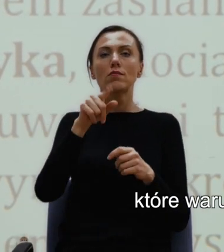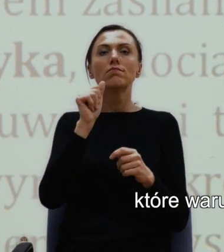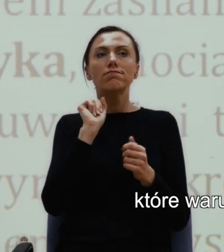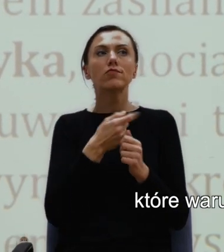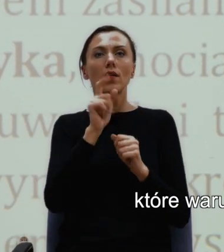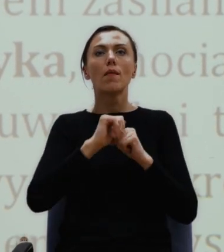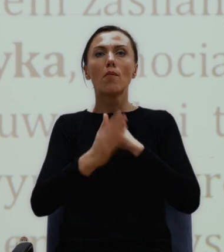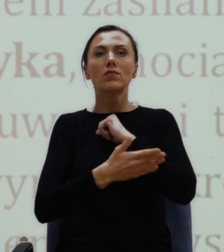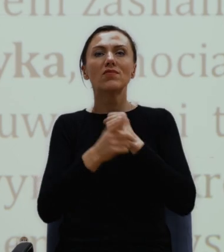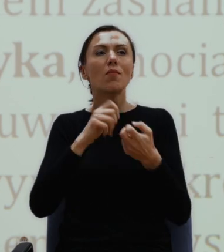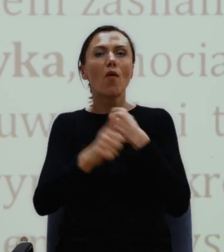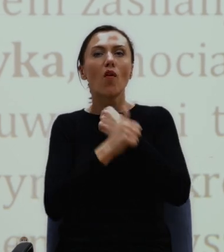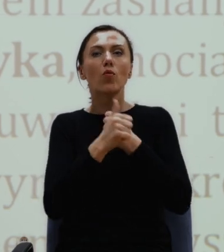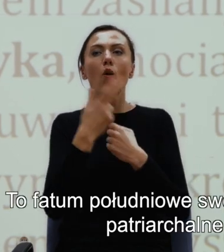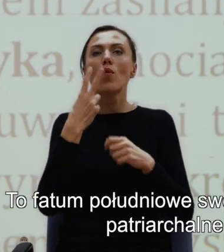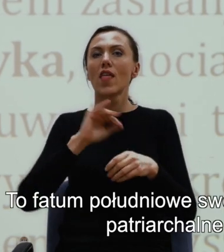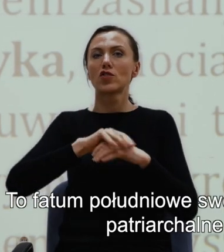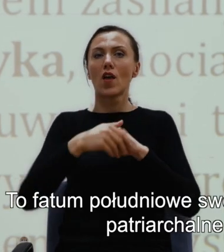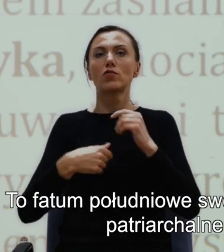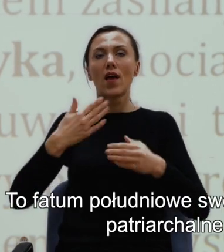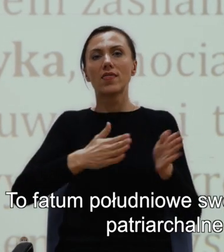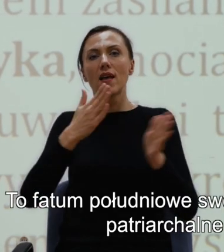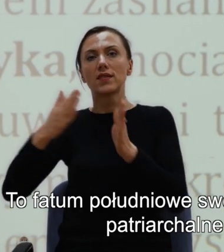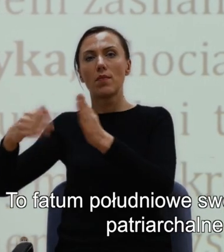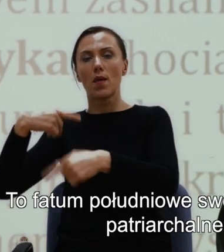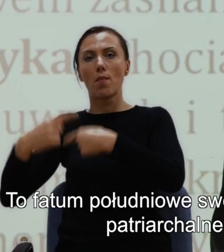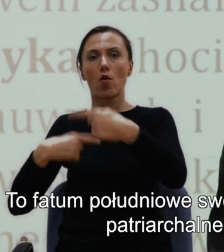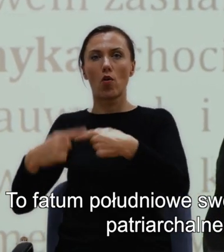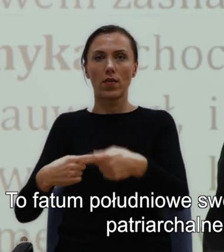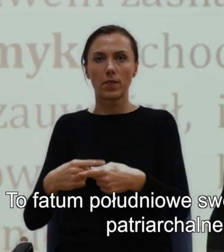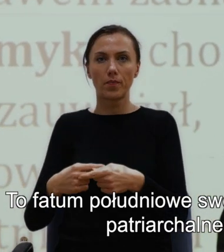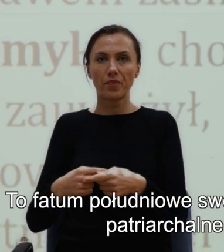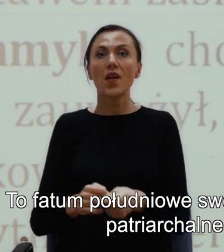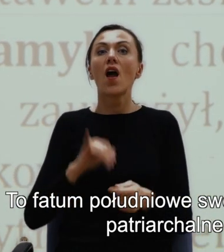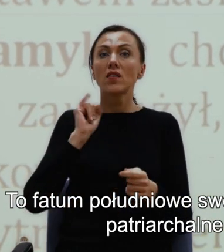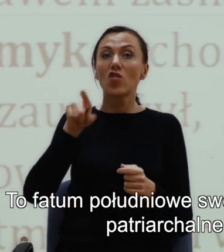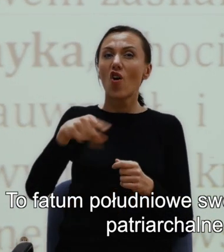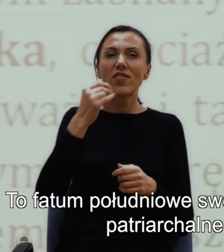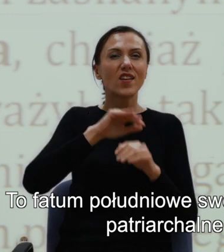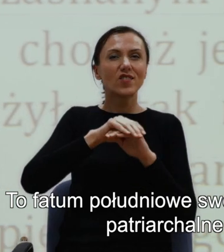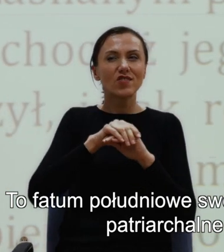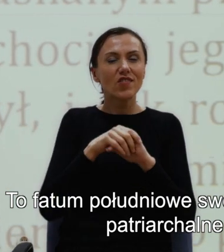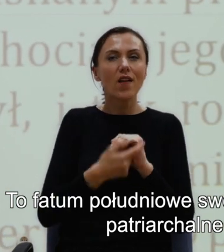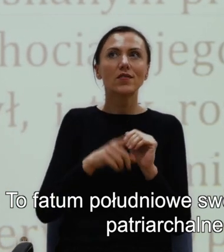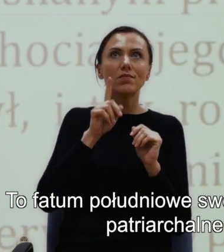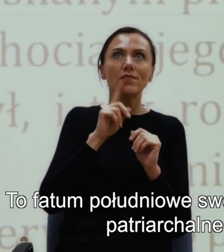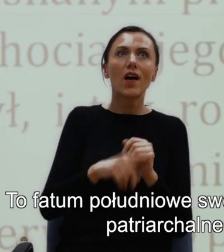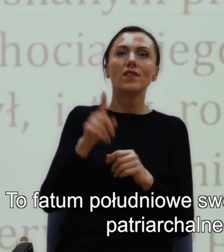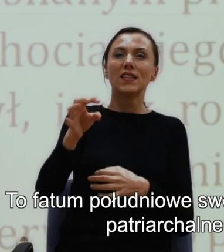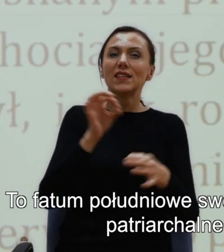pokoleń. I to fatum południowe swego rodzaju, te grzechy